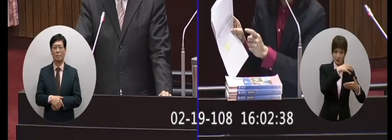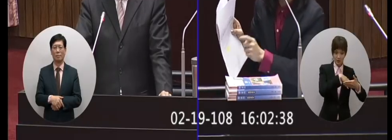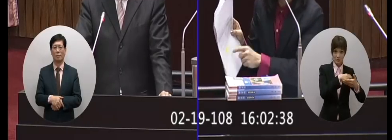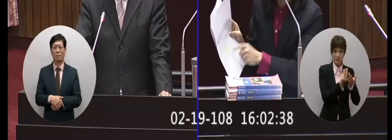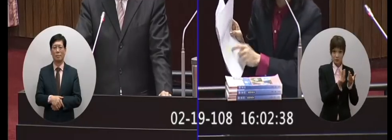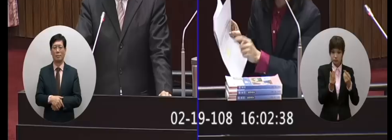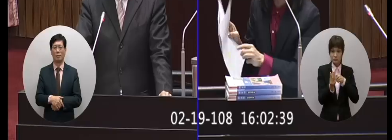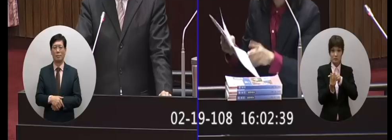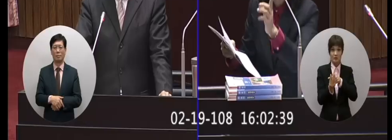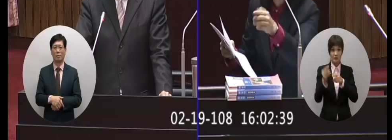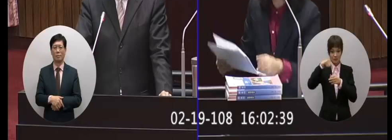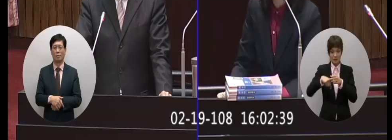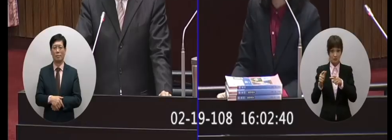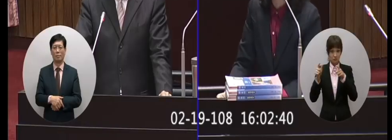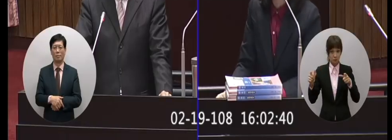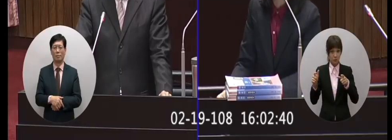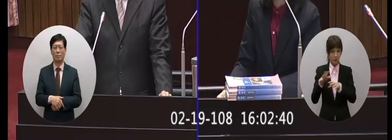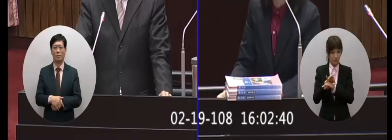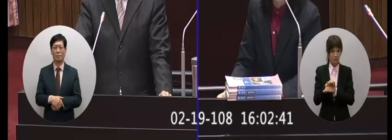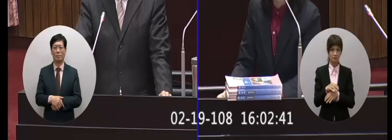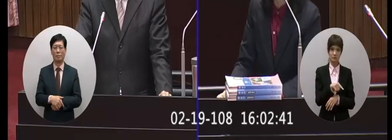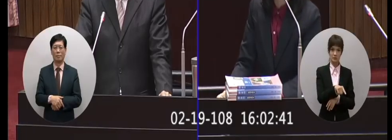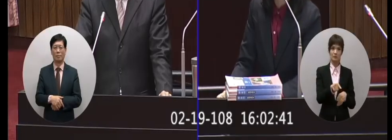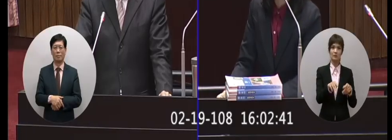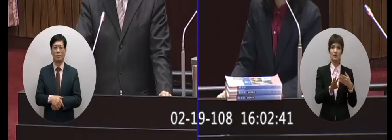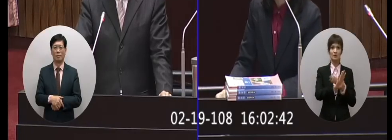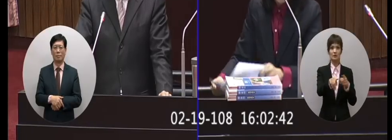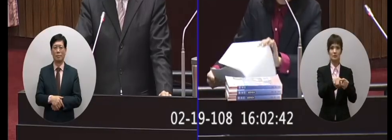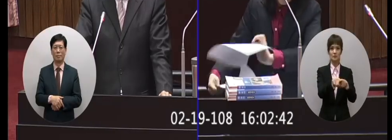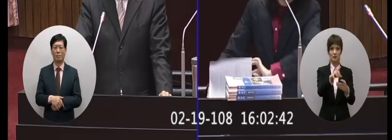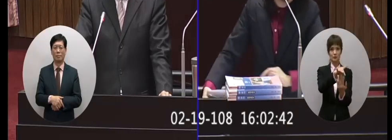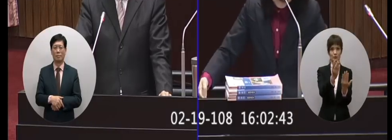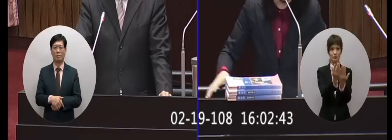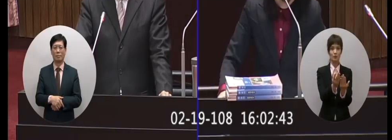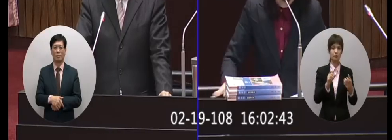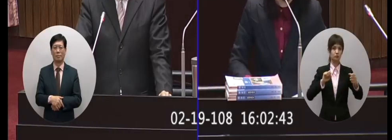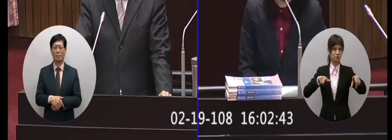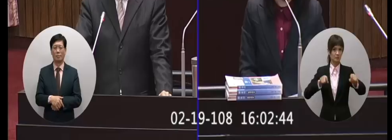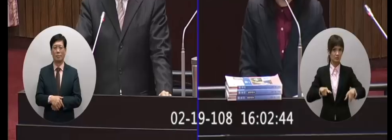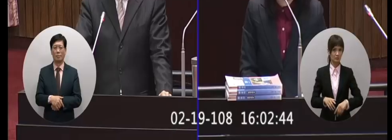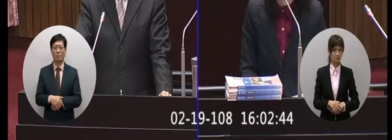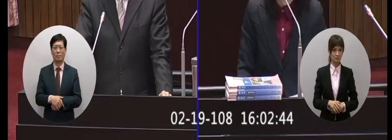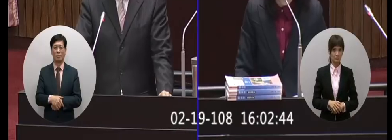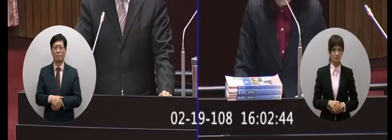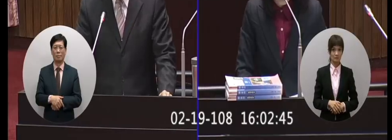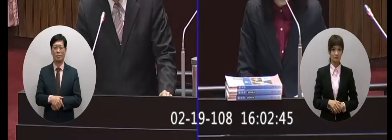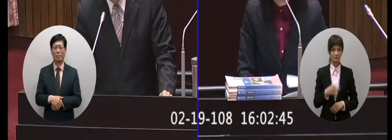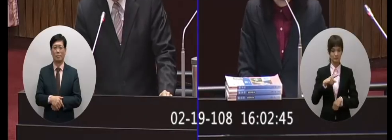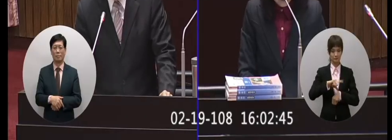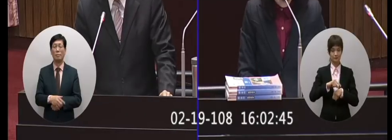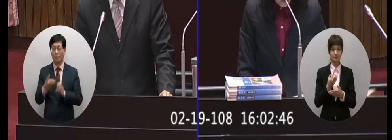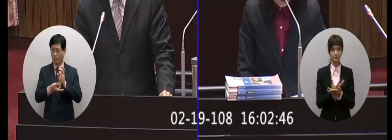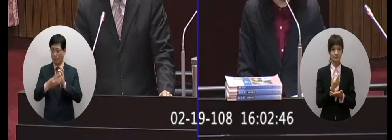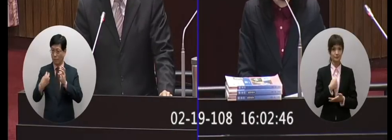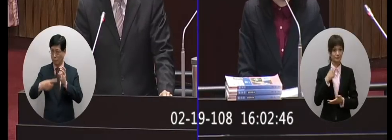所以怎麼會叫做這跟一般選修是不一樣的因為時間的關係我本還要問一個銜接沒有詳細